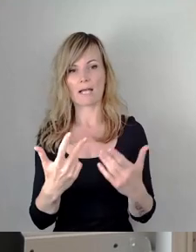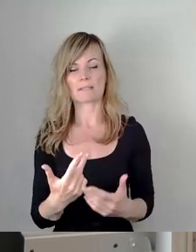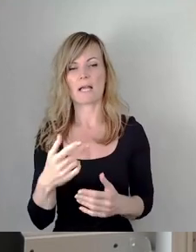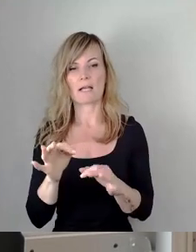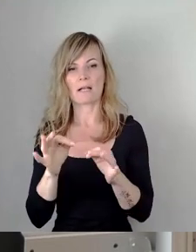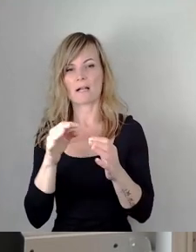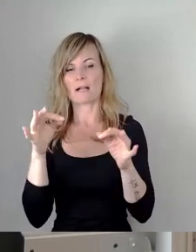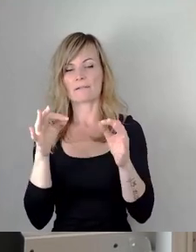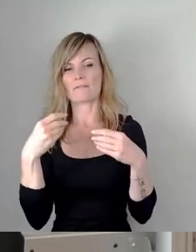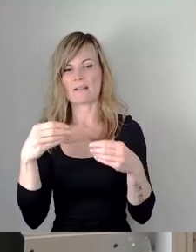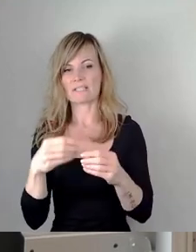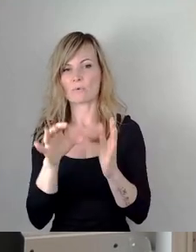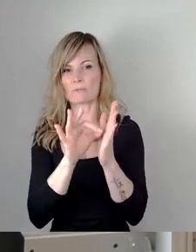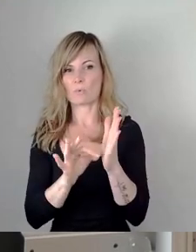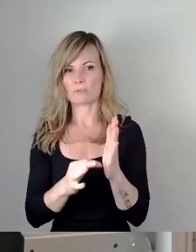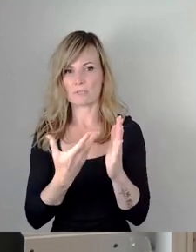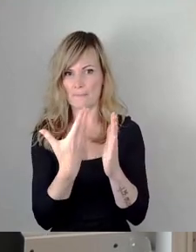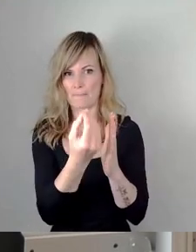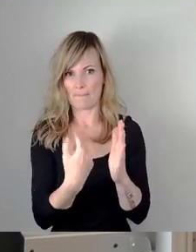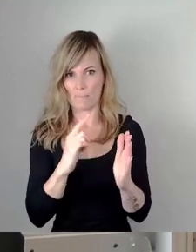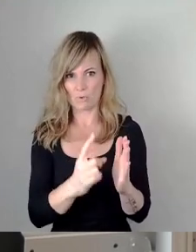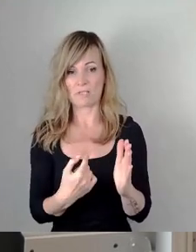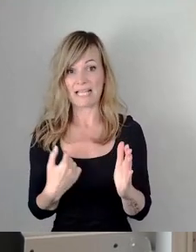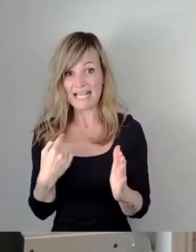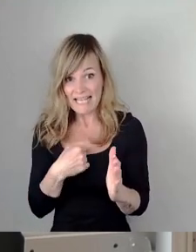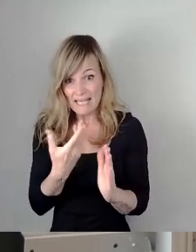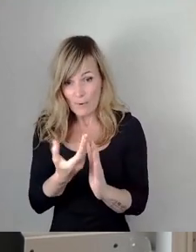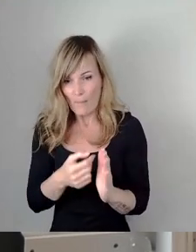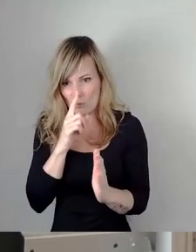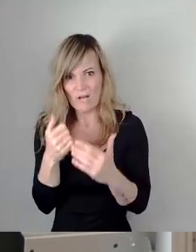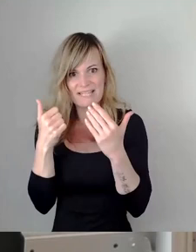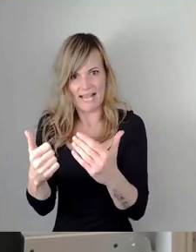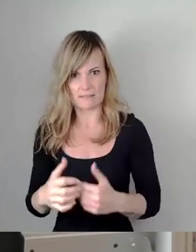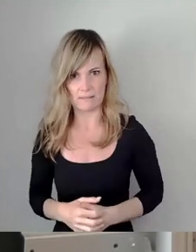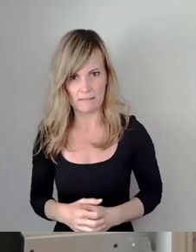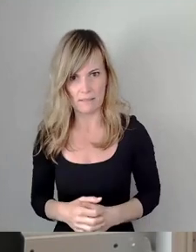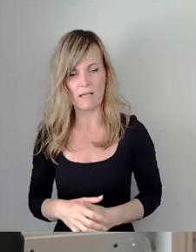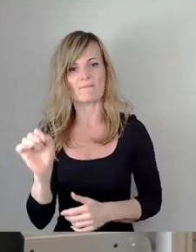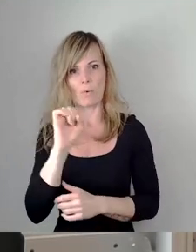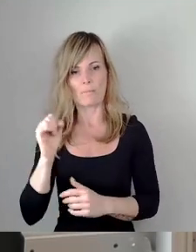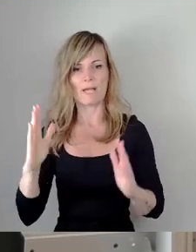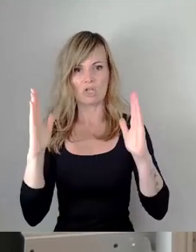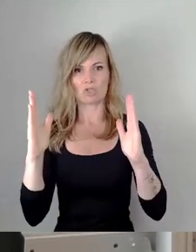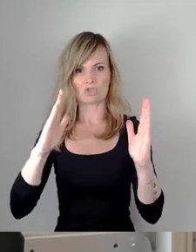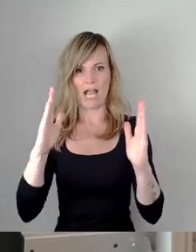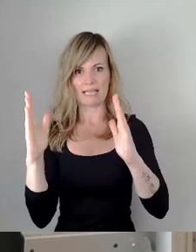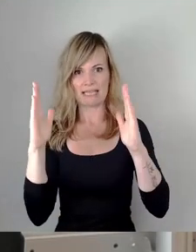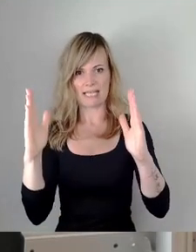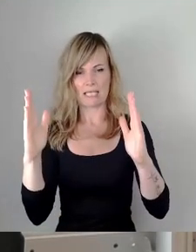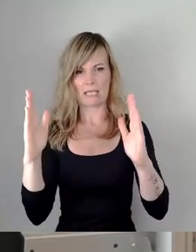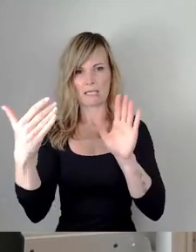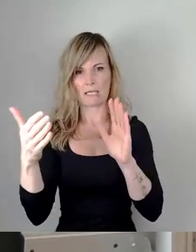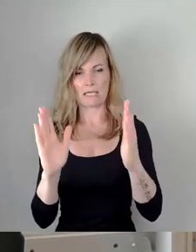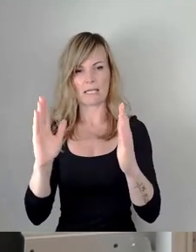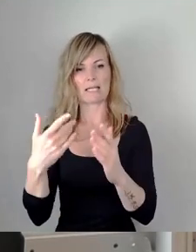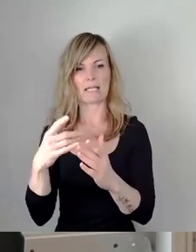Und da kriege ich immer nur sechse, weil ich dem großen Statikseminar nur online folge, da nicht hingehe.